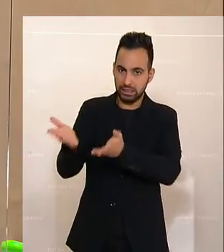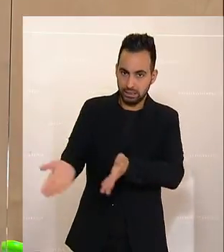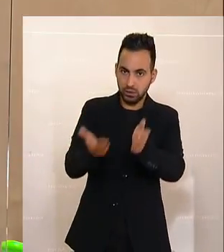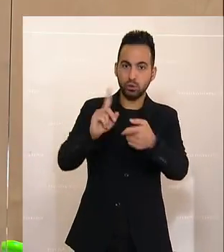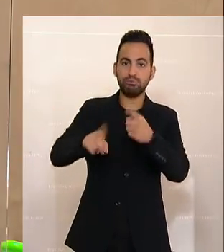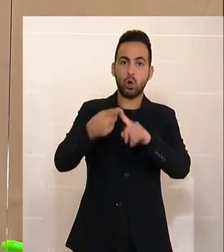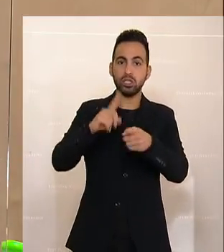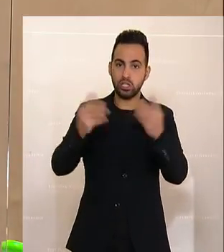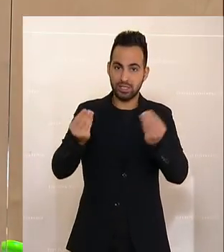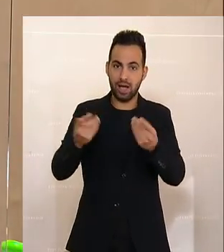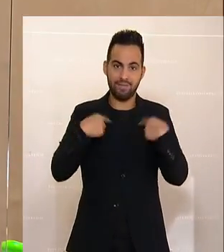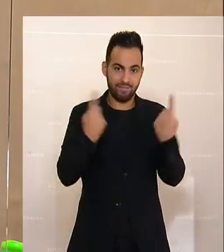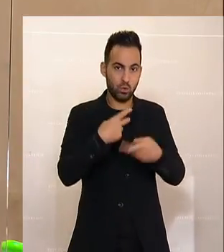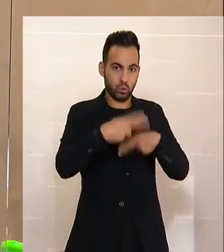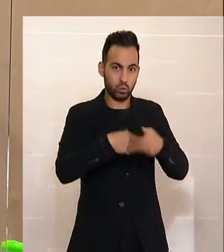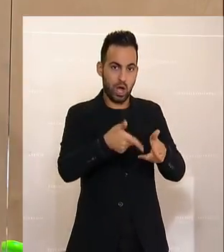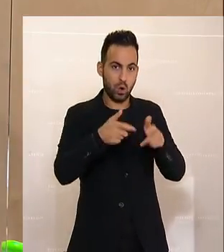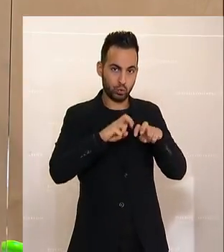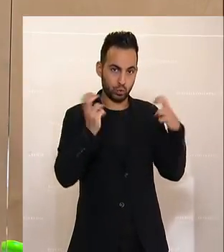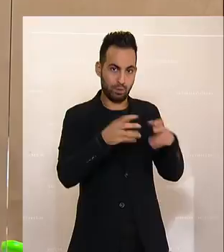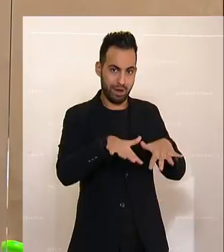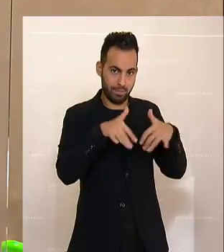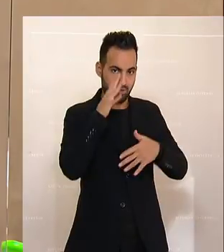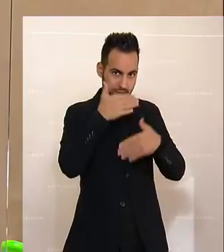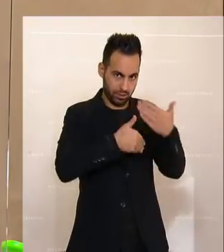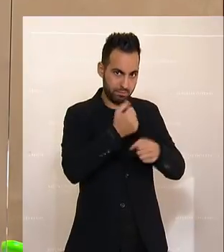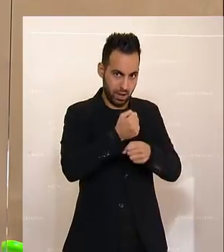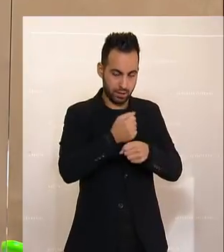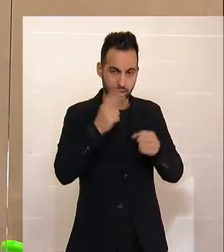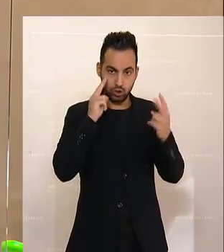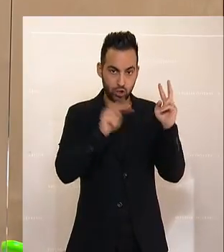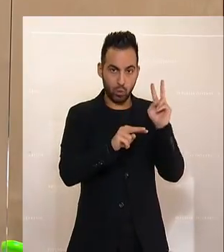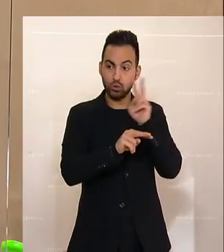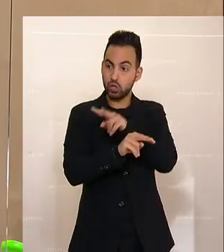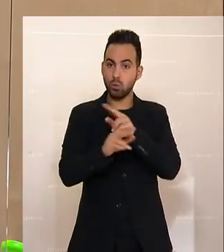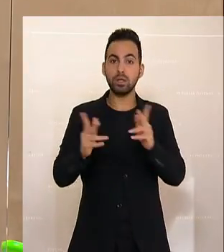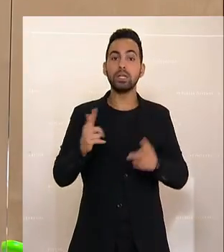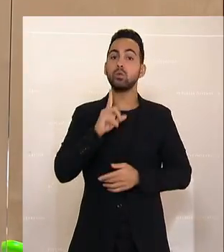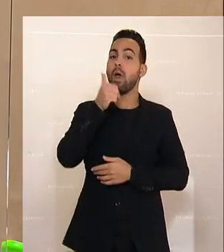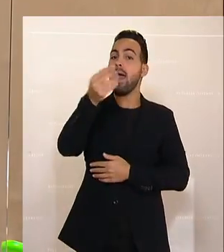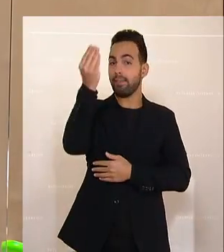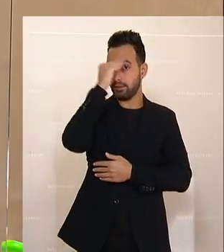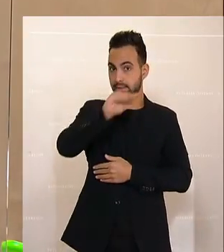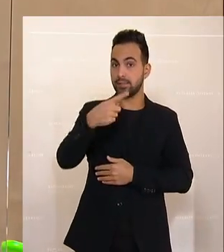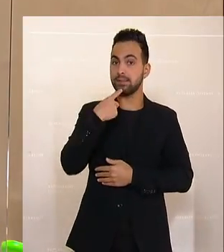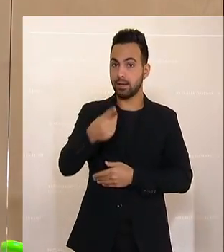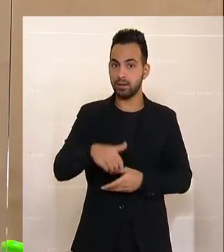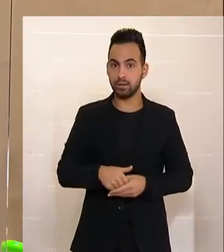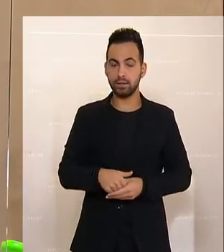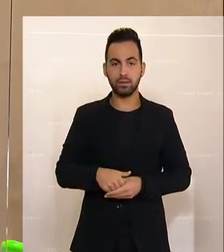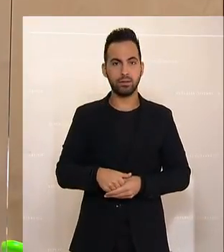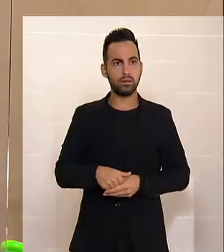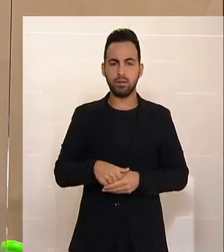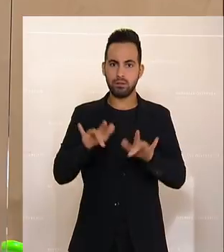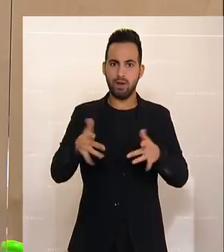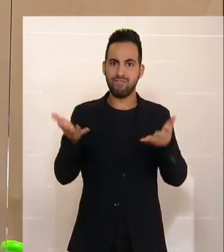politische Geschichte der Untersuchungsausschuss des Parlaments erörtern. Ich möchte Ihnen nur eines sagen. Es hat mich in dem ganzen